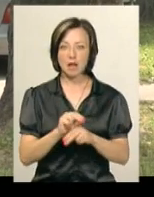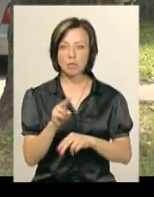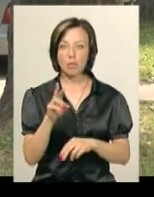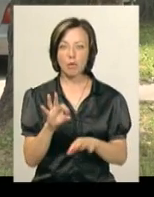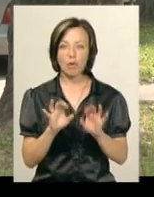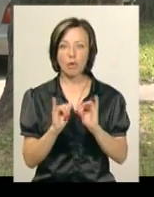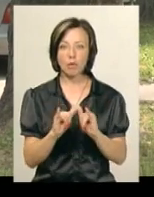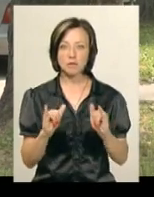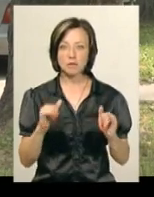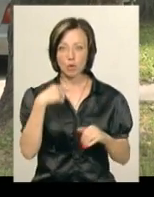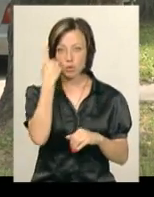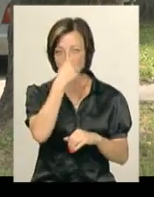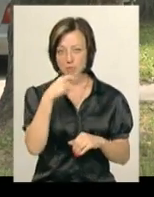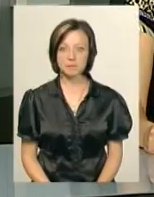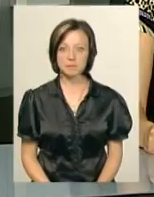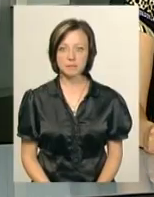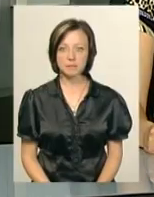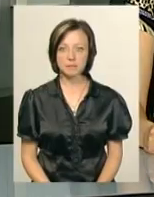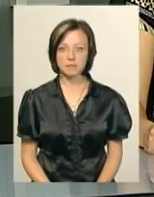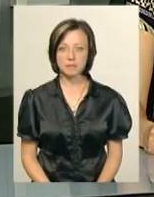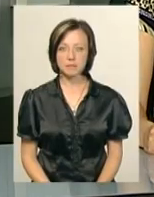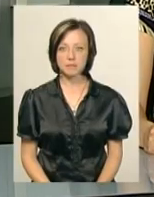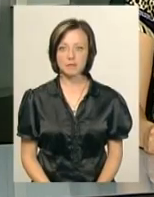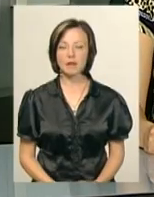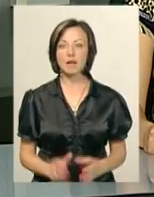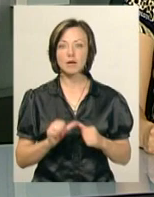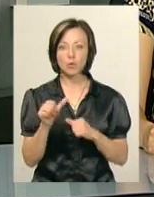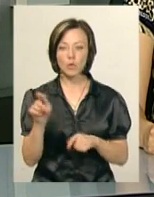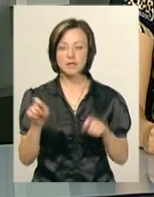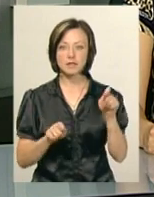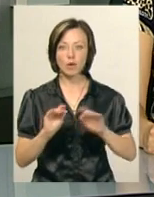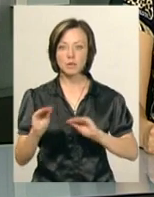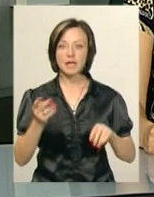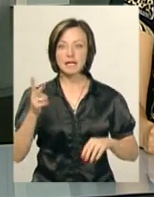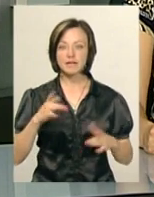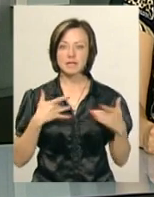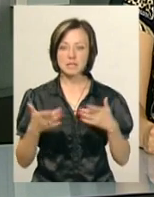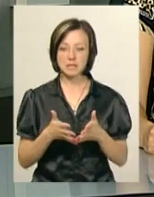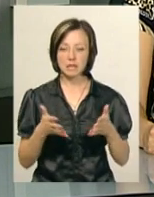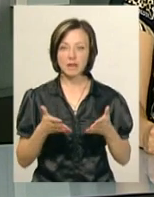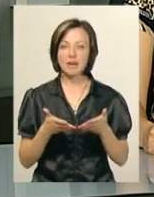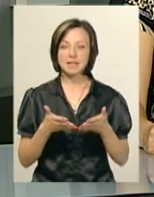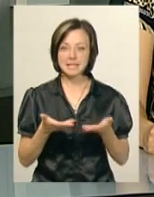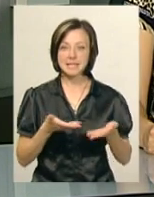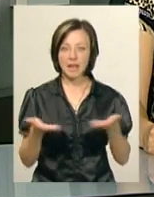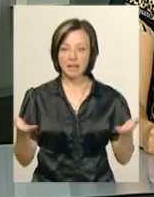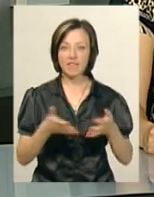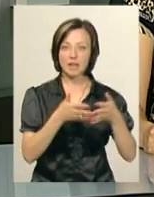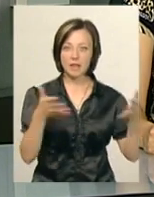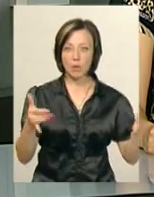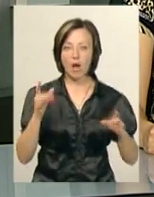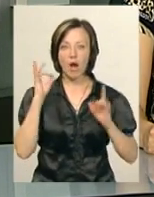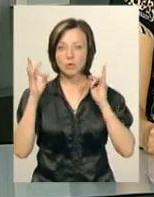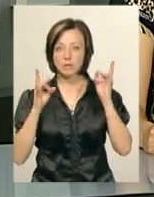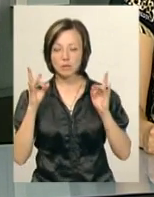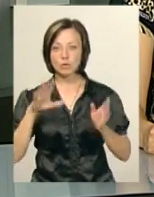розвитку особистості». Крім того, на фестивалі облаштують дві сцени – велику і акустичну. Гедлайнерами